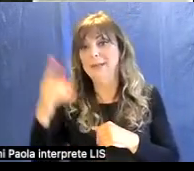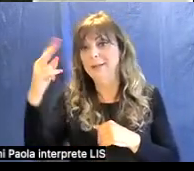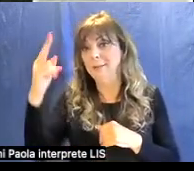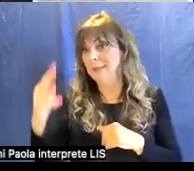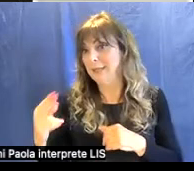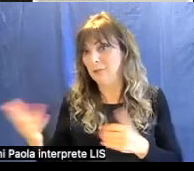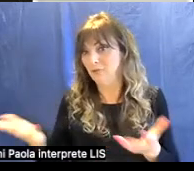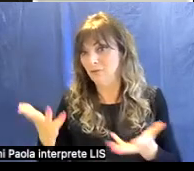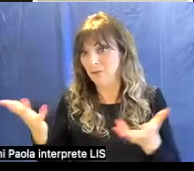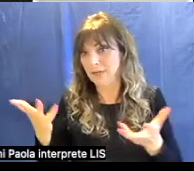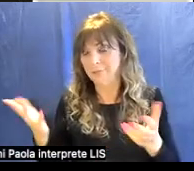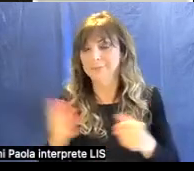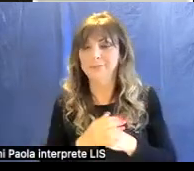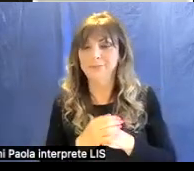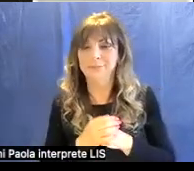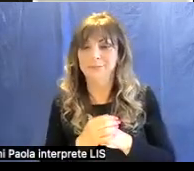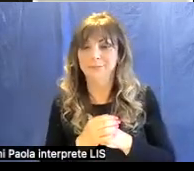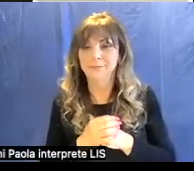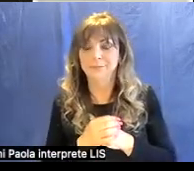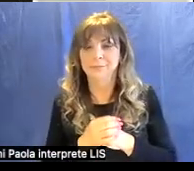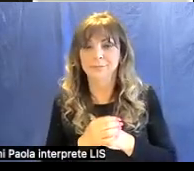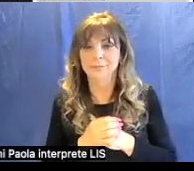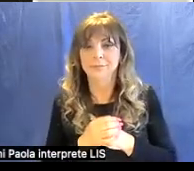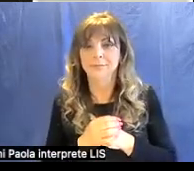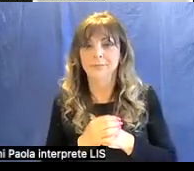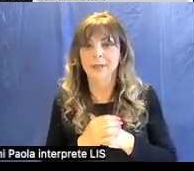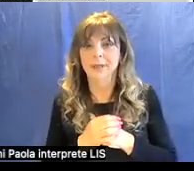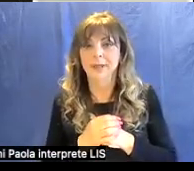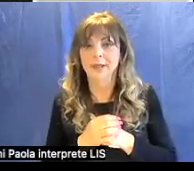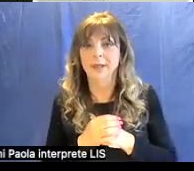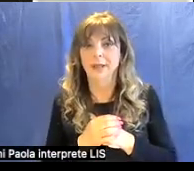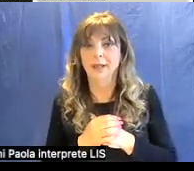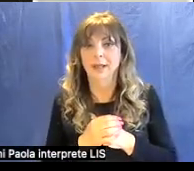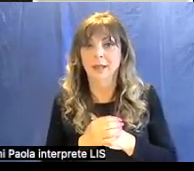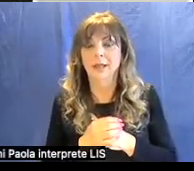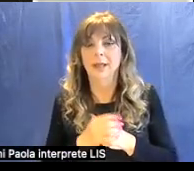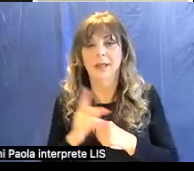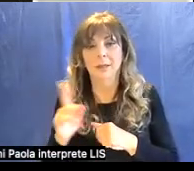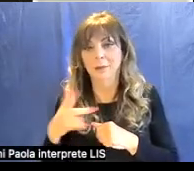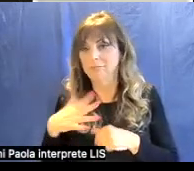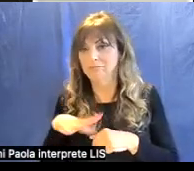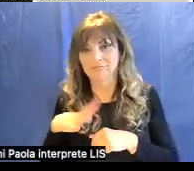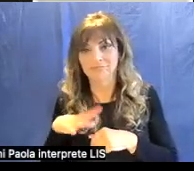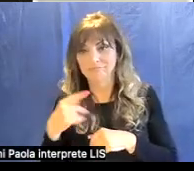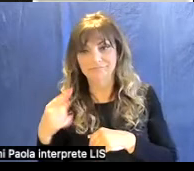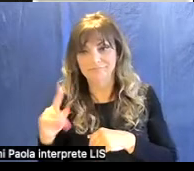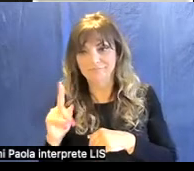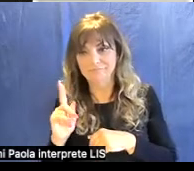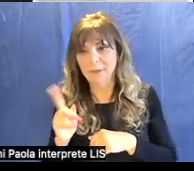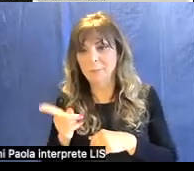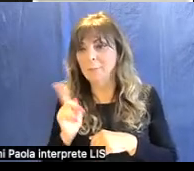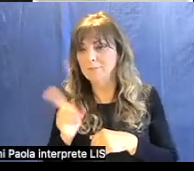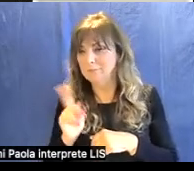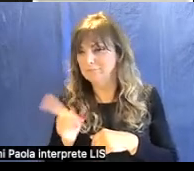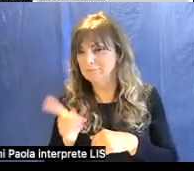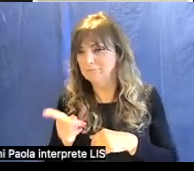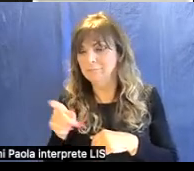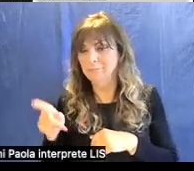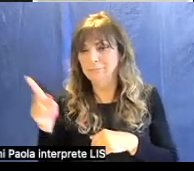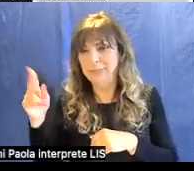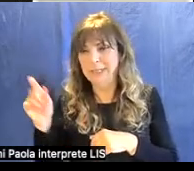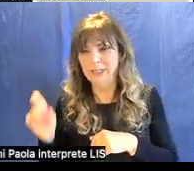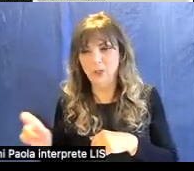proprie opere ma lui ammonisce fortemente questo tipo di pittori perché dice che chi